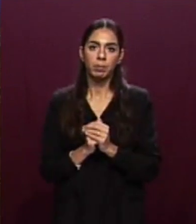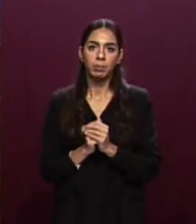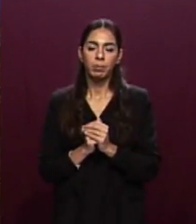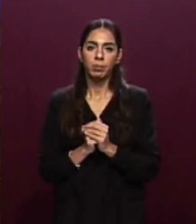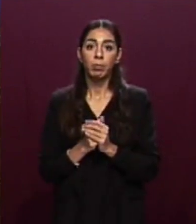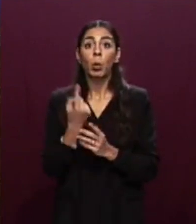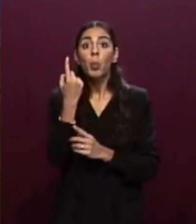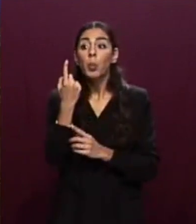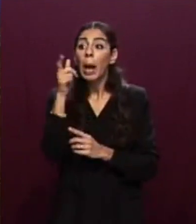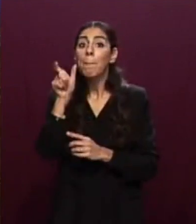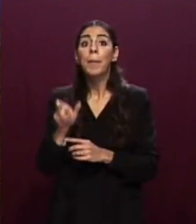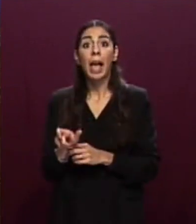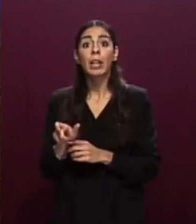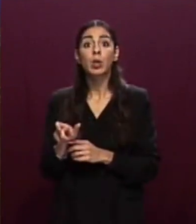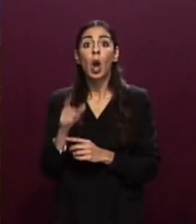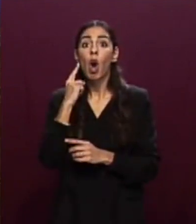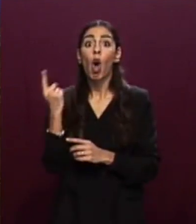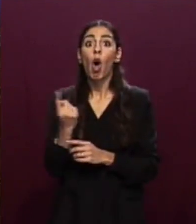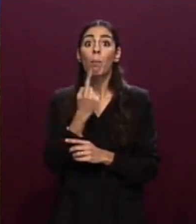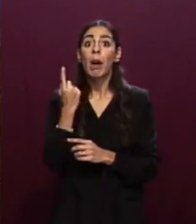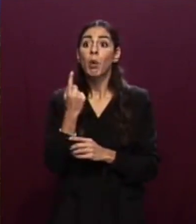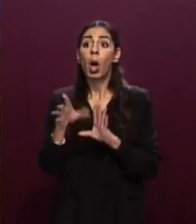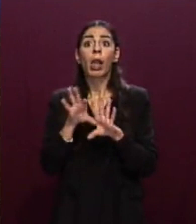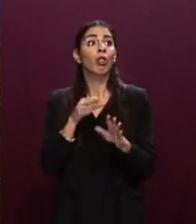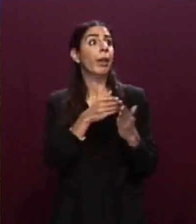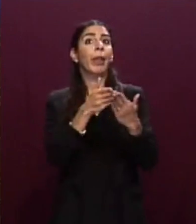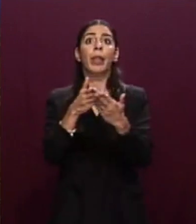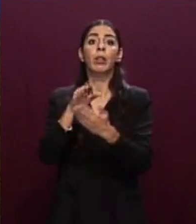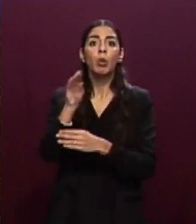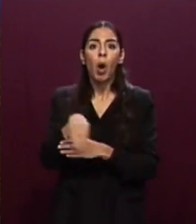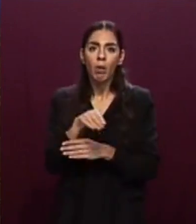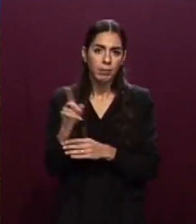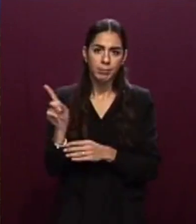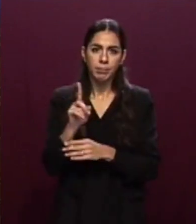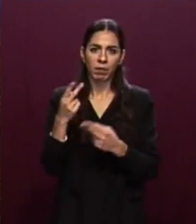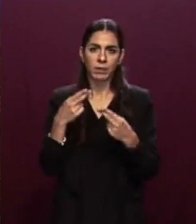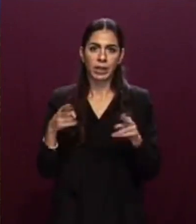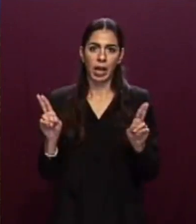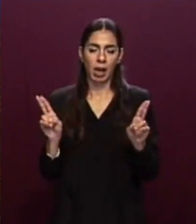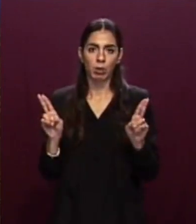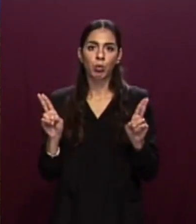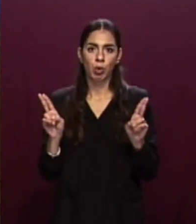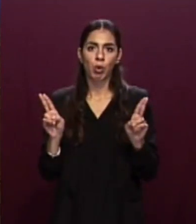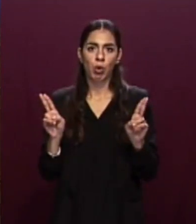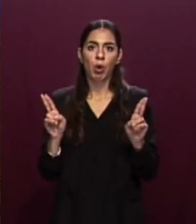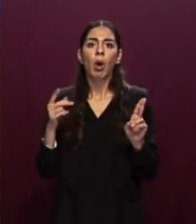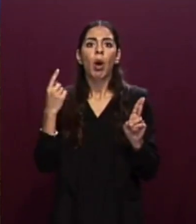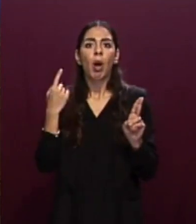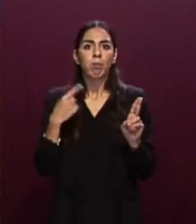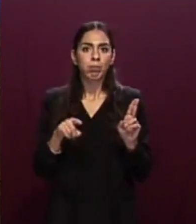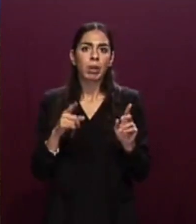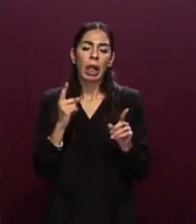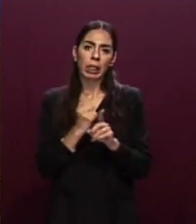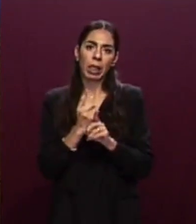a scegliere in modo più o meno preordinato il Paese dove sbarcare i migranti, determinando con ciò stesso l'applicazione delle regole di